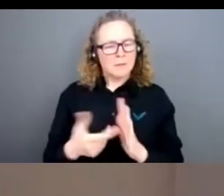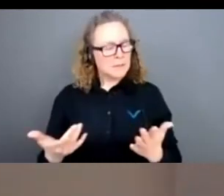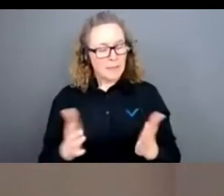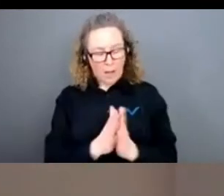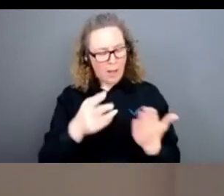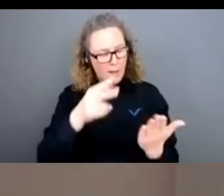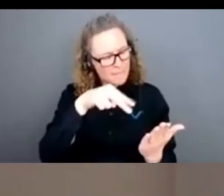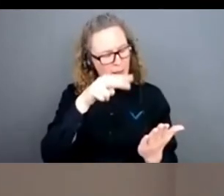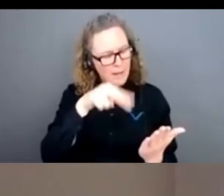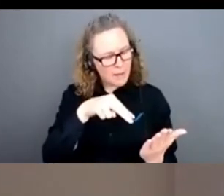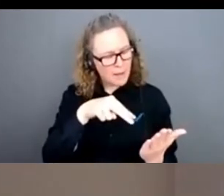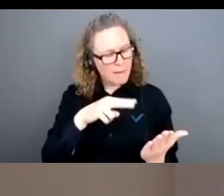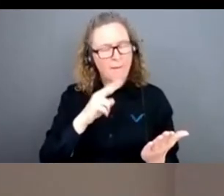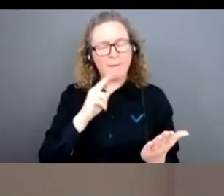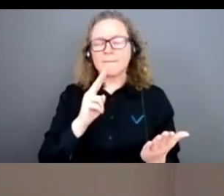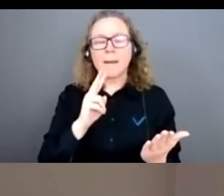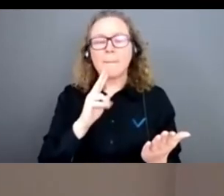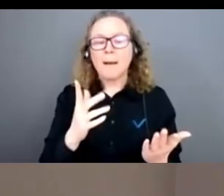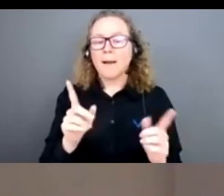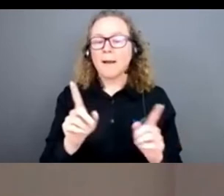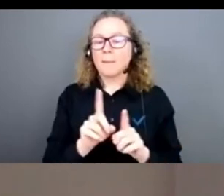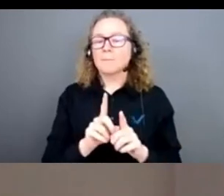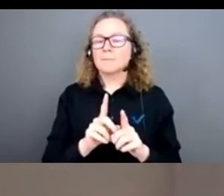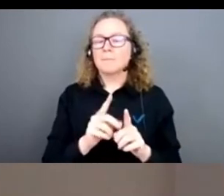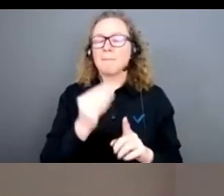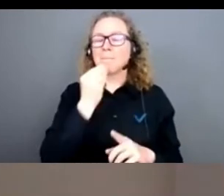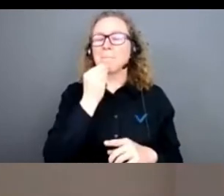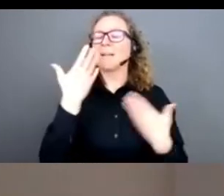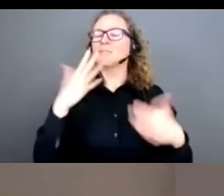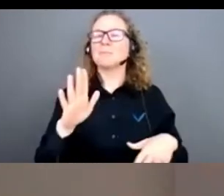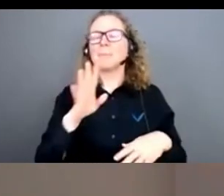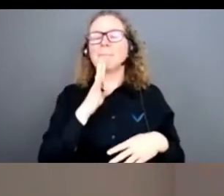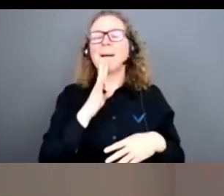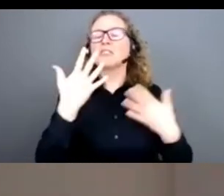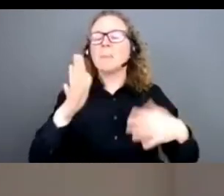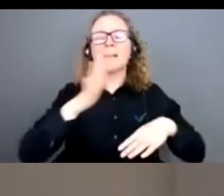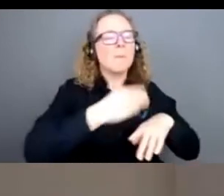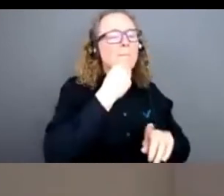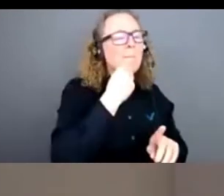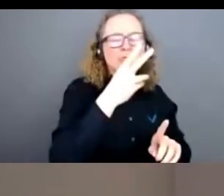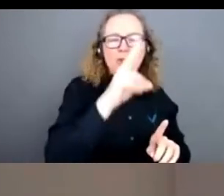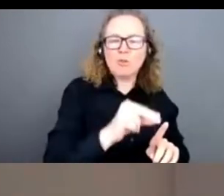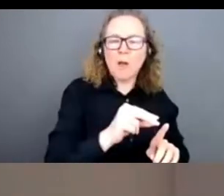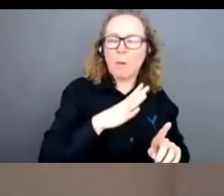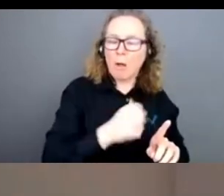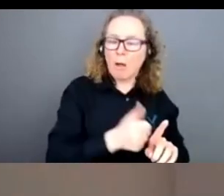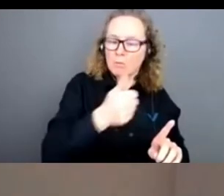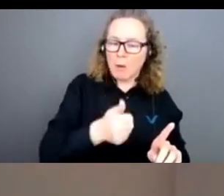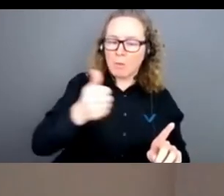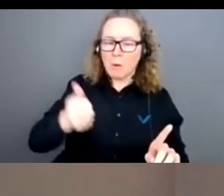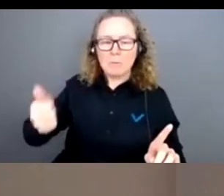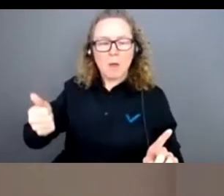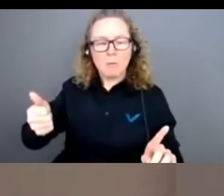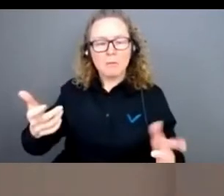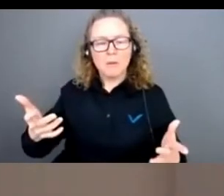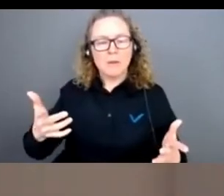qu'on dépasse très largement le cadre des questions alimentaires et on explore des choses qu'on ne soupçonnait pas du tout. Alors qu'a priori, peut-être, on se dit que la question